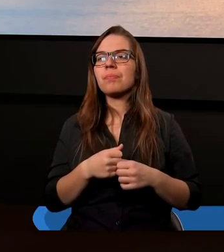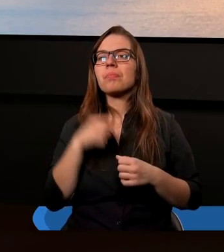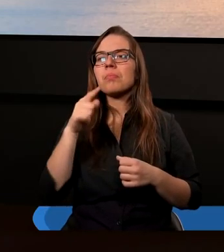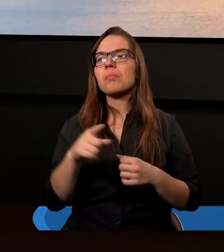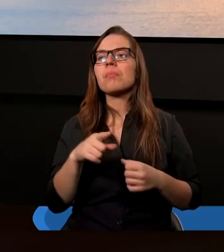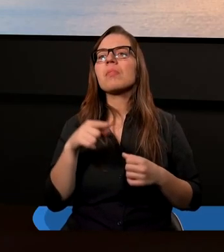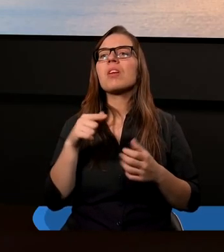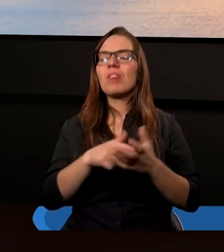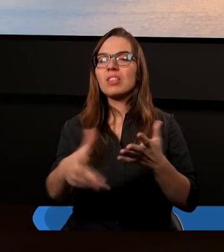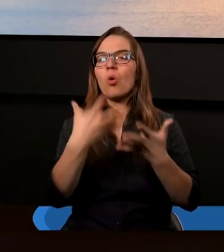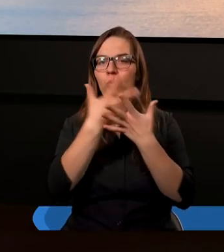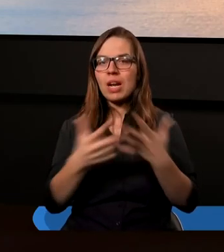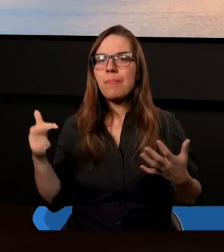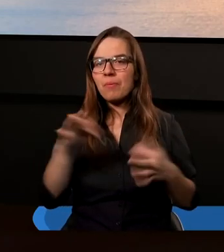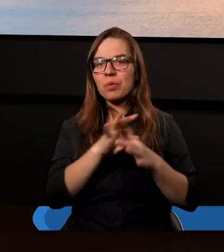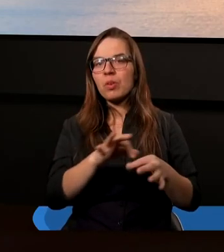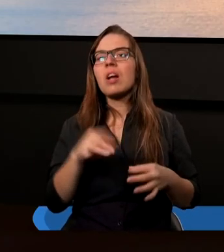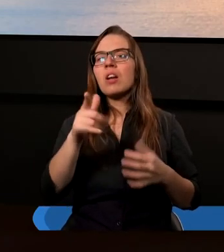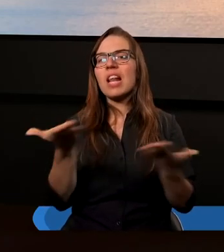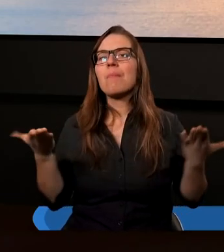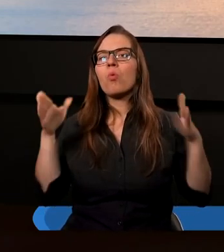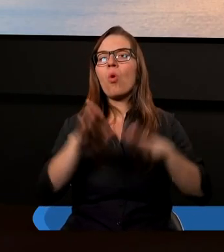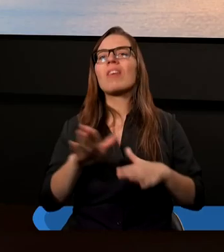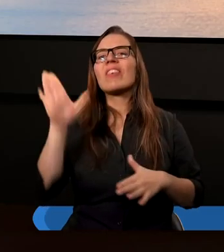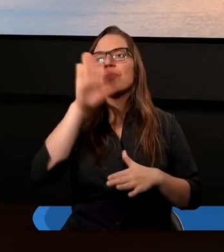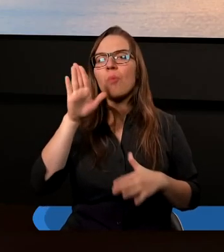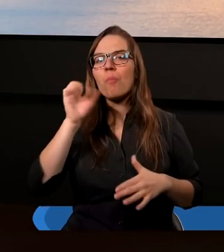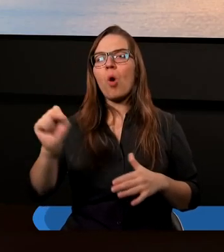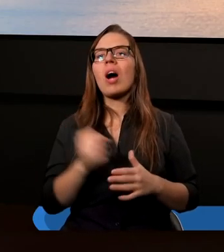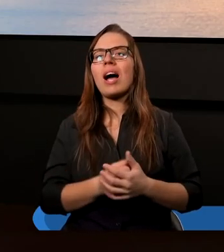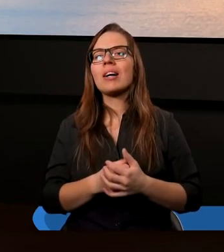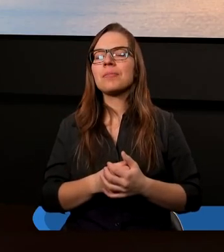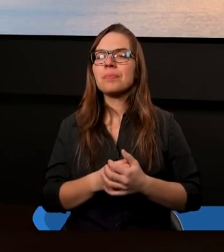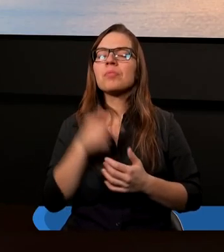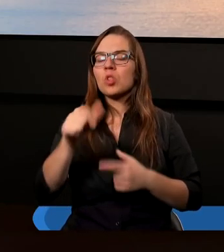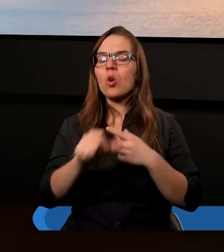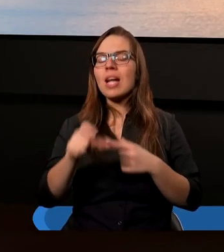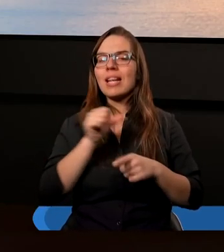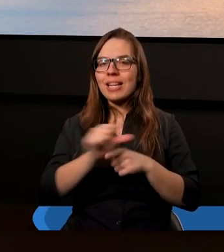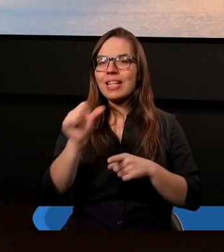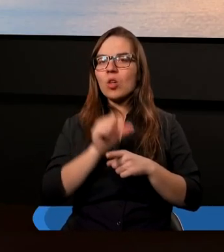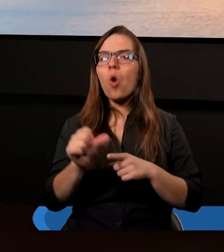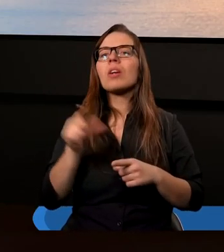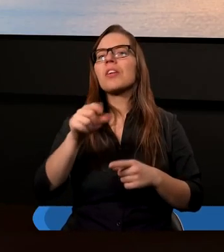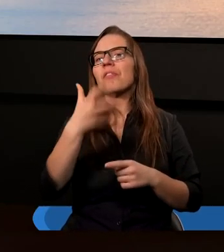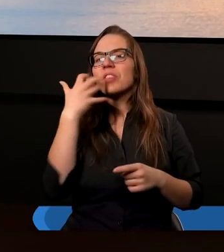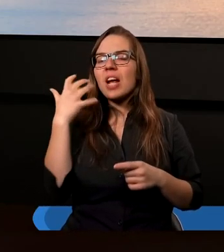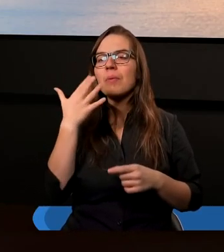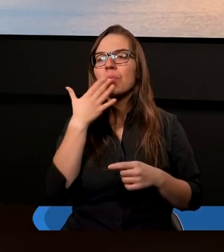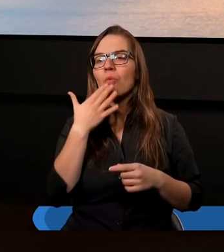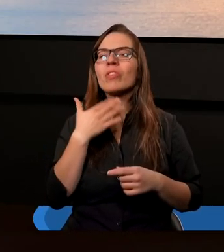przeżyli niesamowite ożywienie, niesamowite błogosławieństwo od Pana Boga i co jest istotne, właśnie jak mówiłem wcześniej, że zawsze